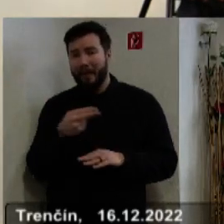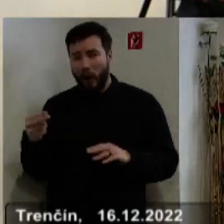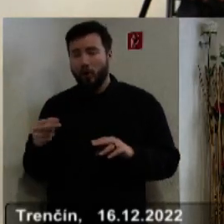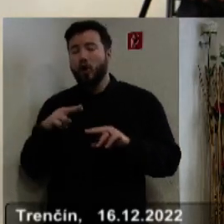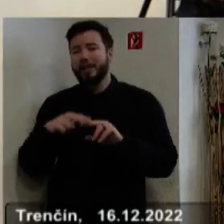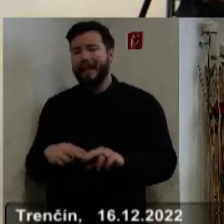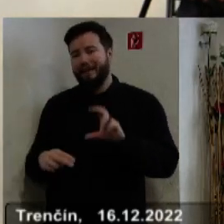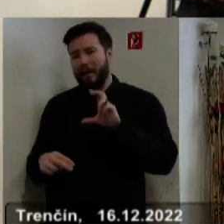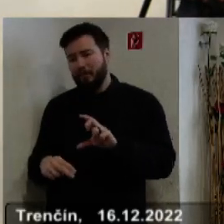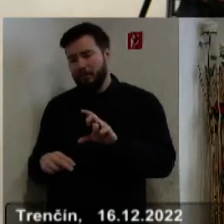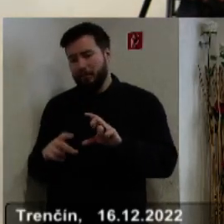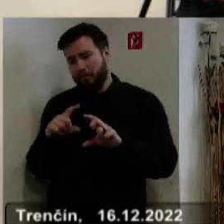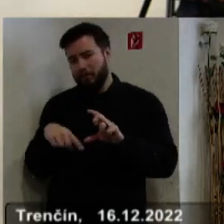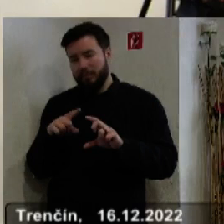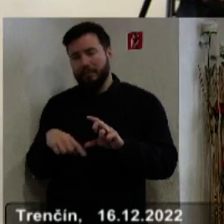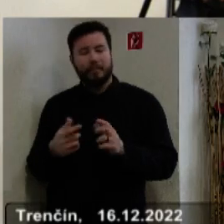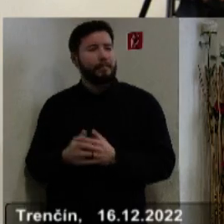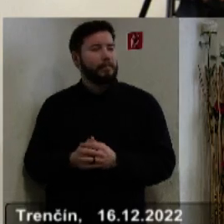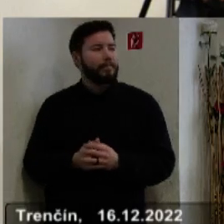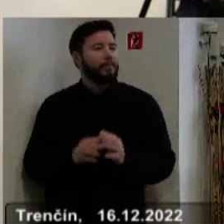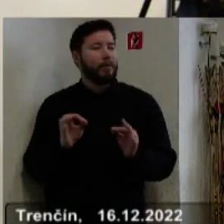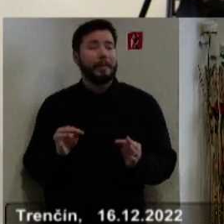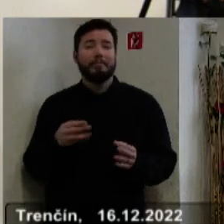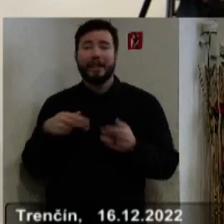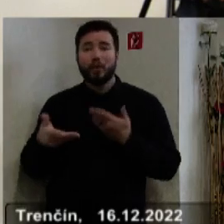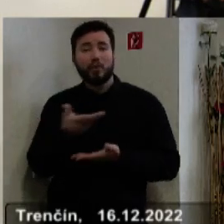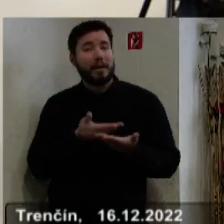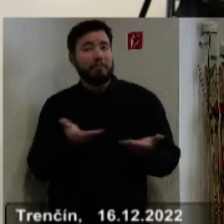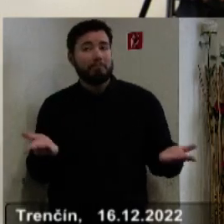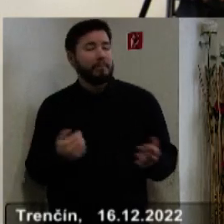pôjdu budúci rok. Nech sa páči do diskusie.